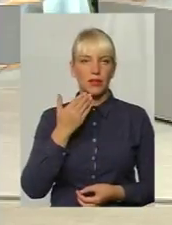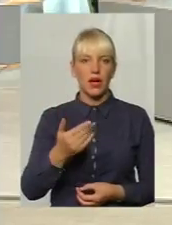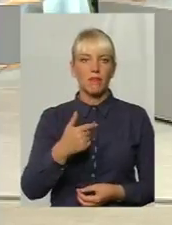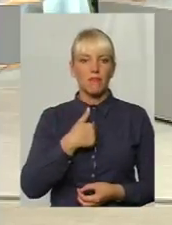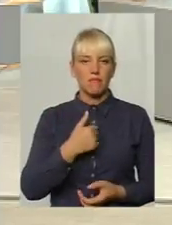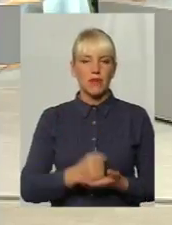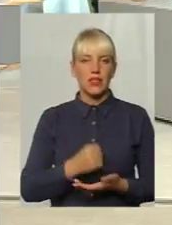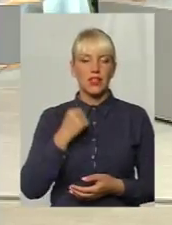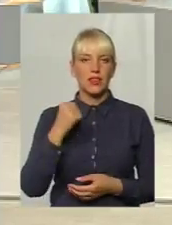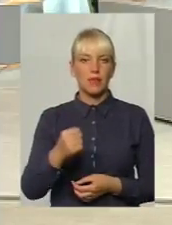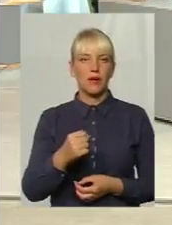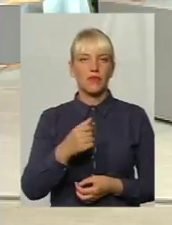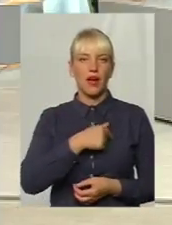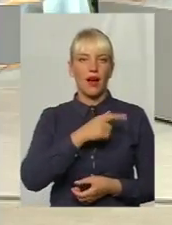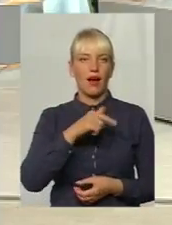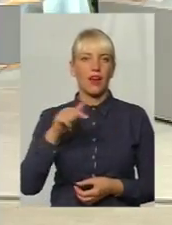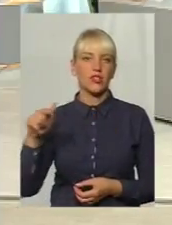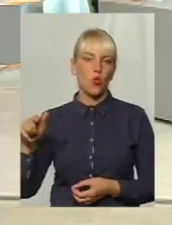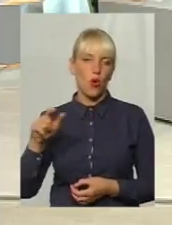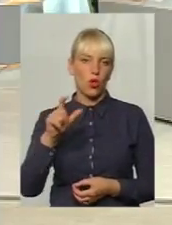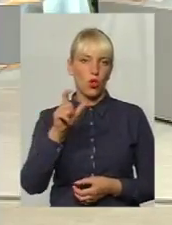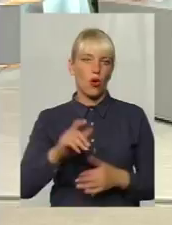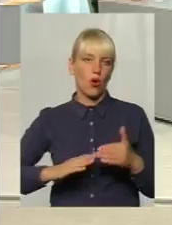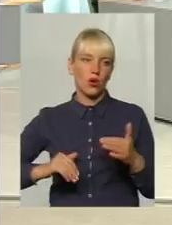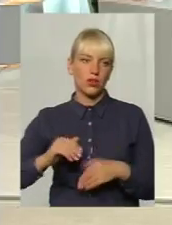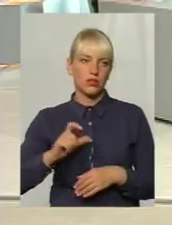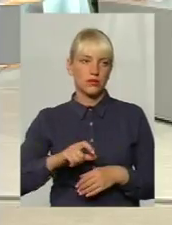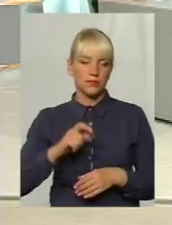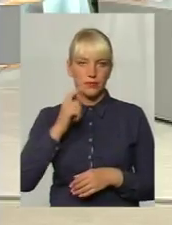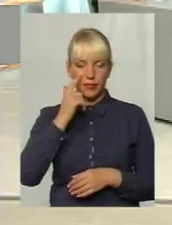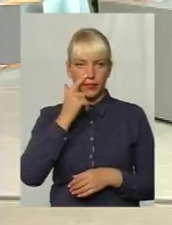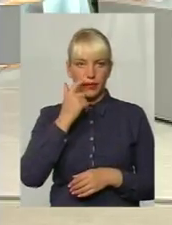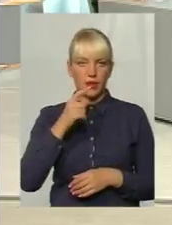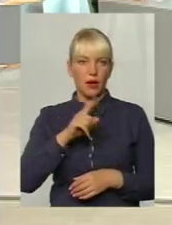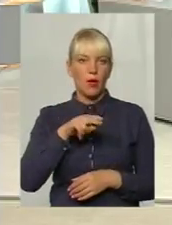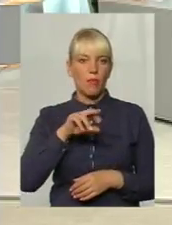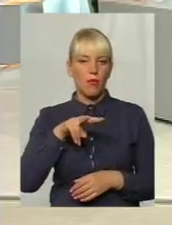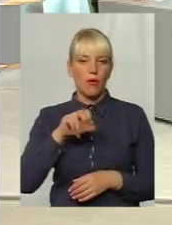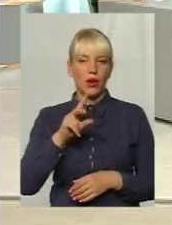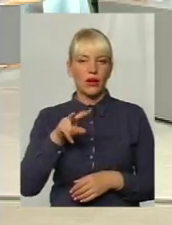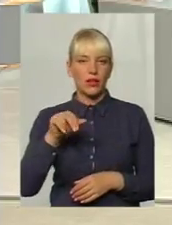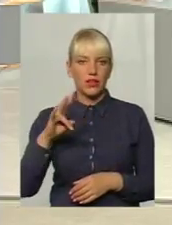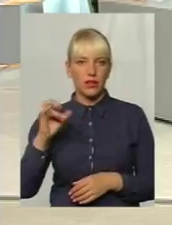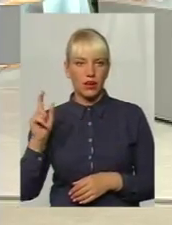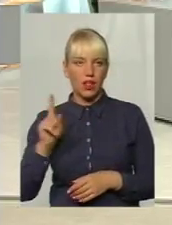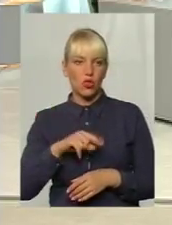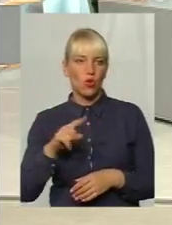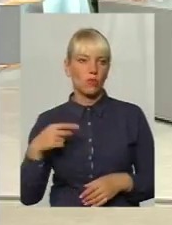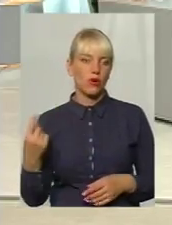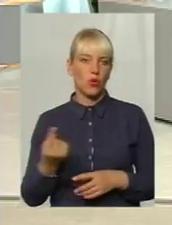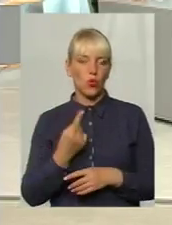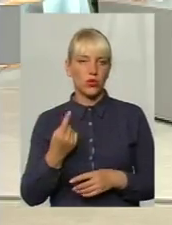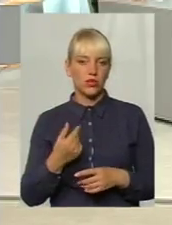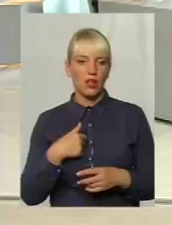направив це, кардіолог. Кардіолог? Перші поліклініки, кардіолог. Я